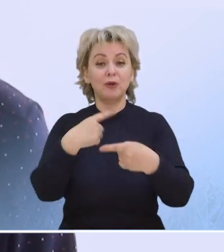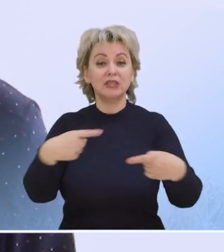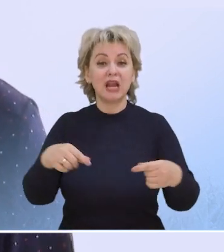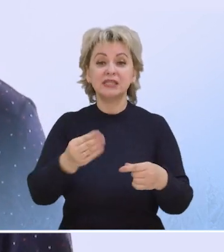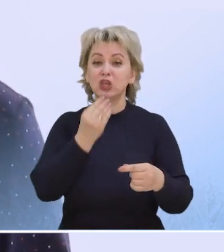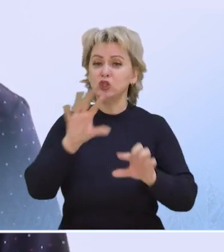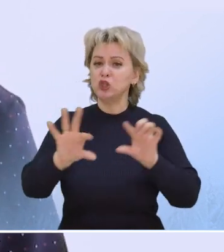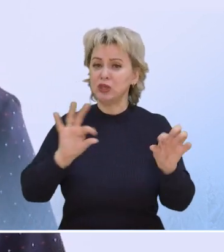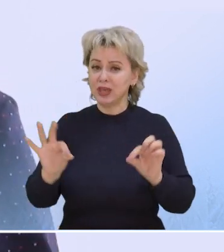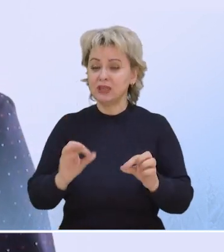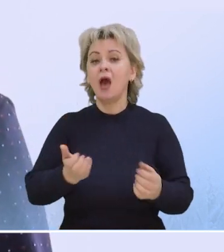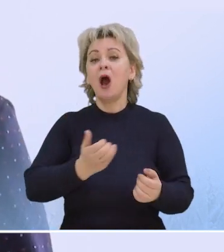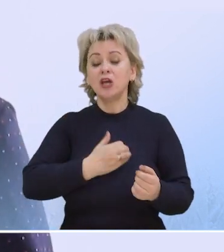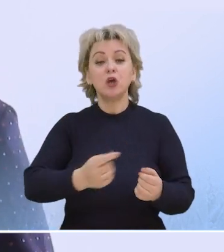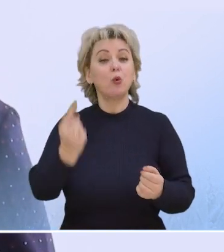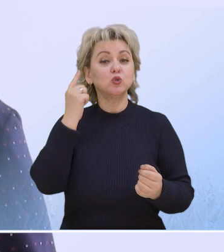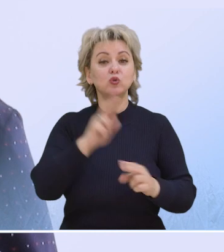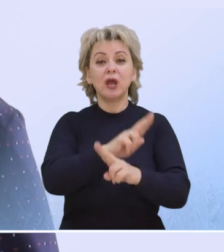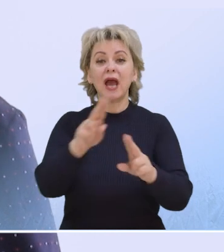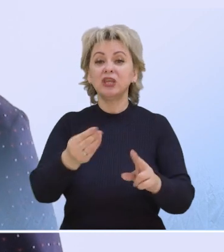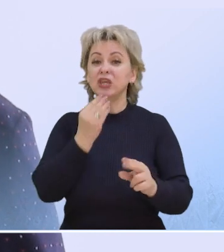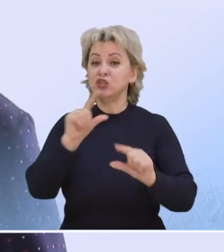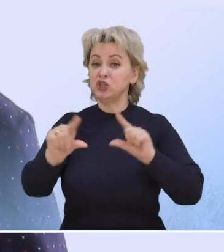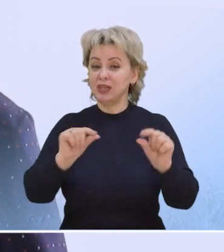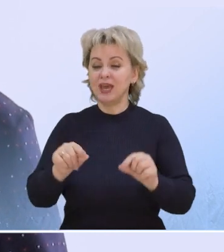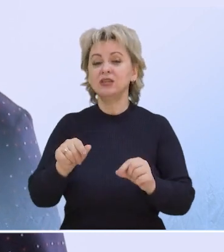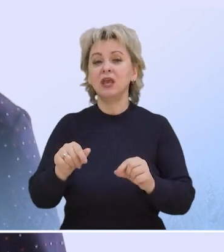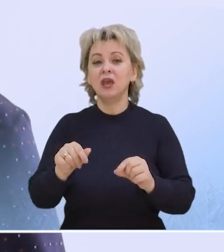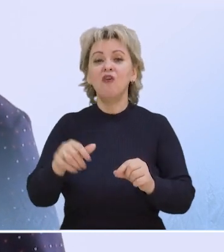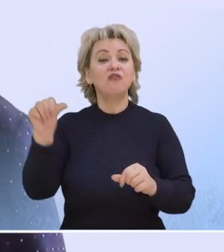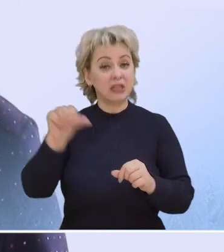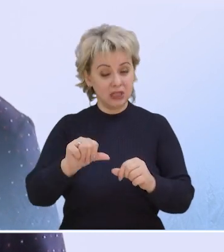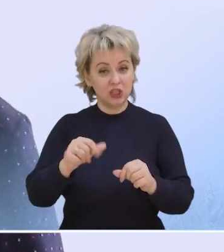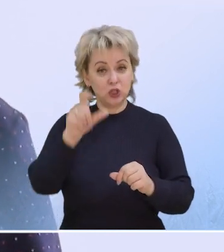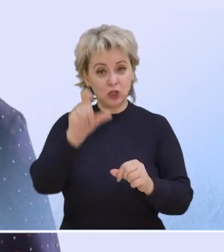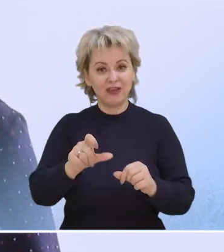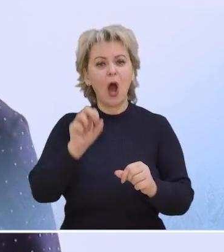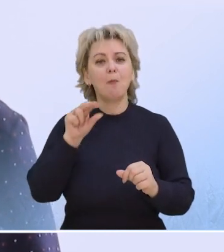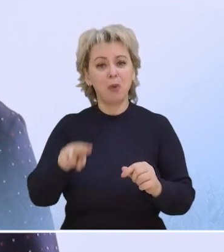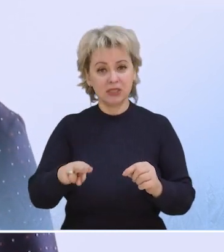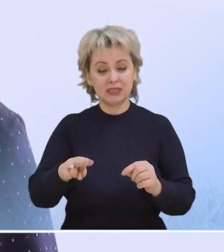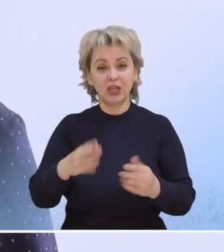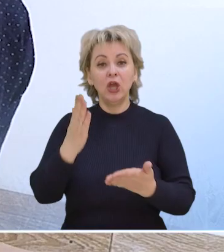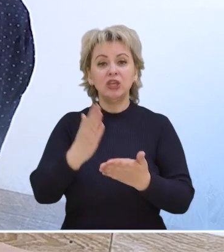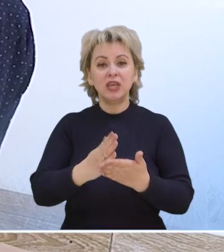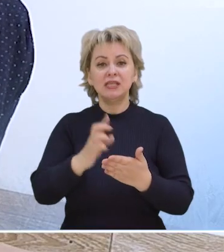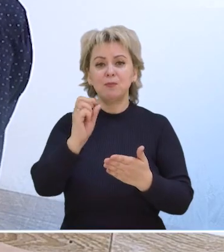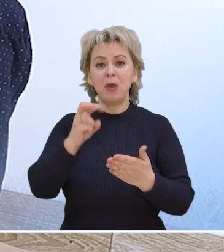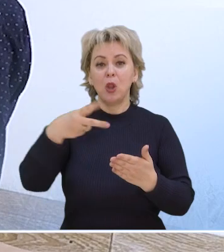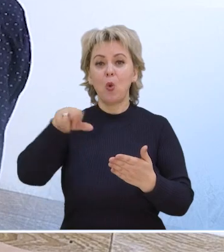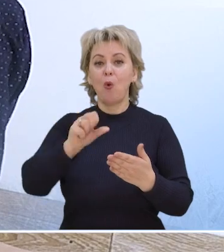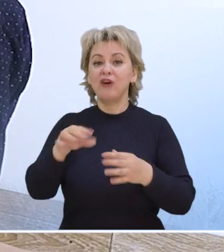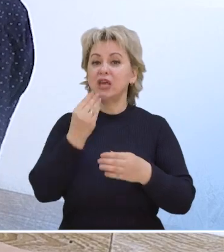придумывают разные диеты. И вот хотелось бы услышать, какие диеты наиболее вредны и даже опасны. Есть